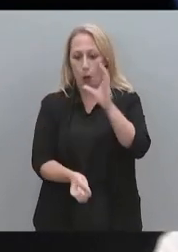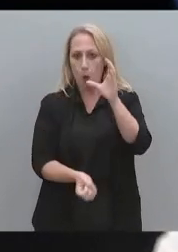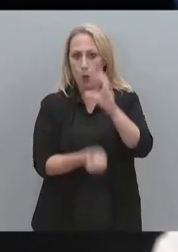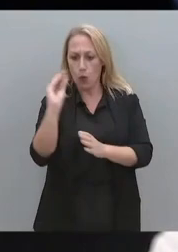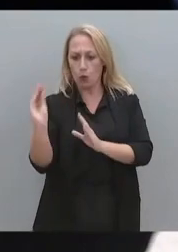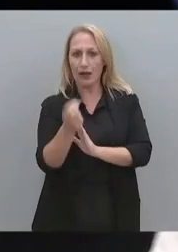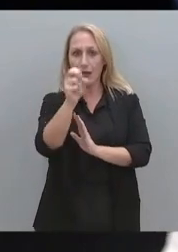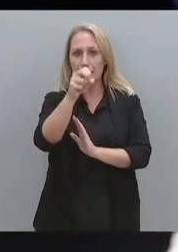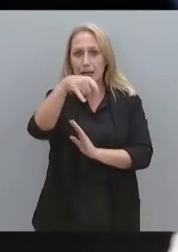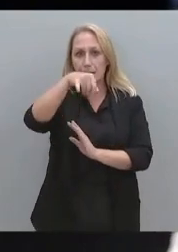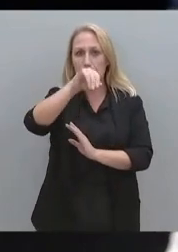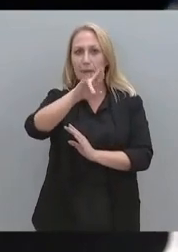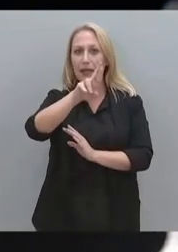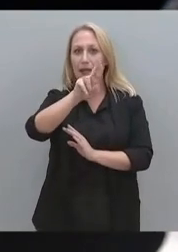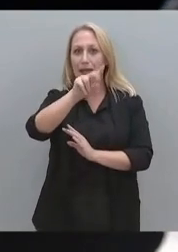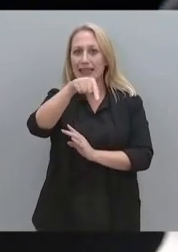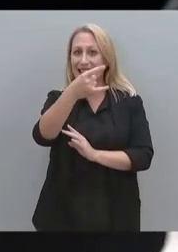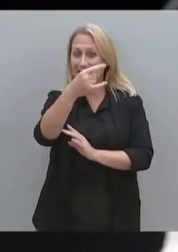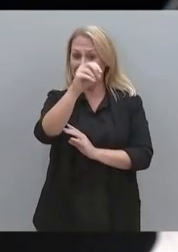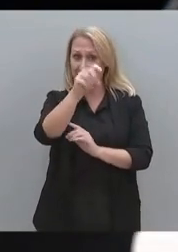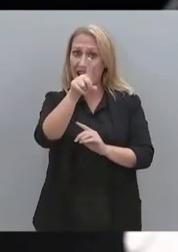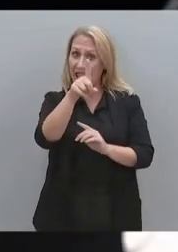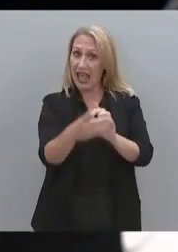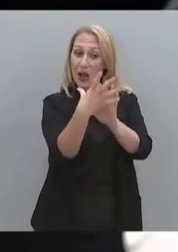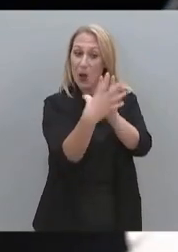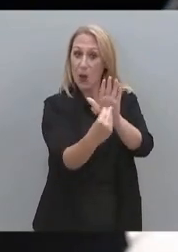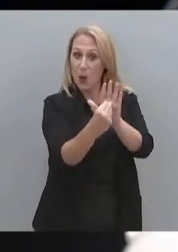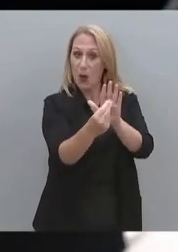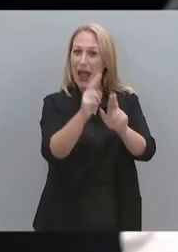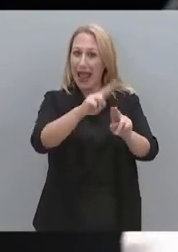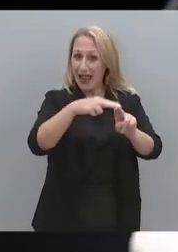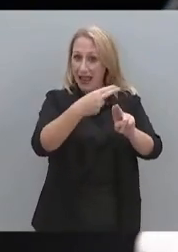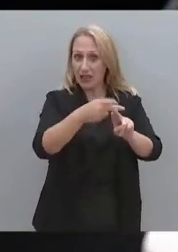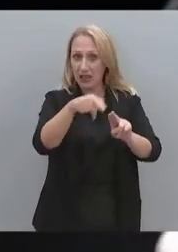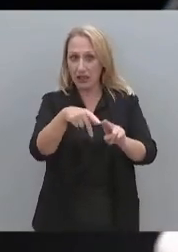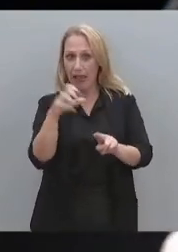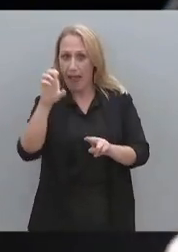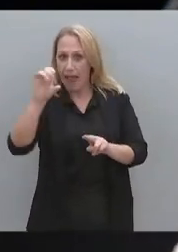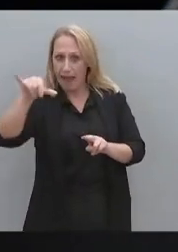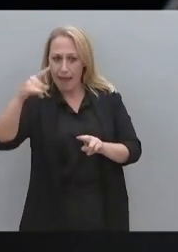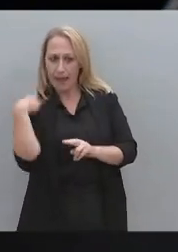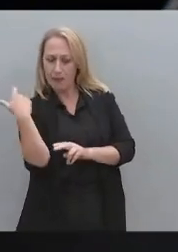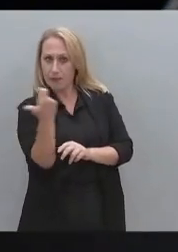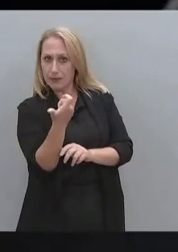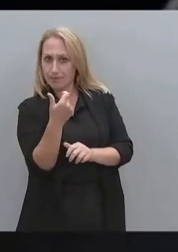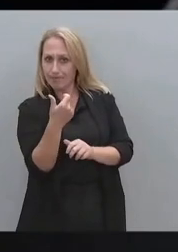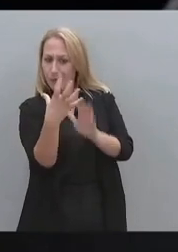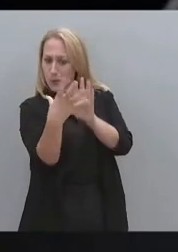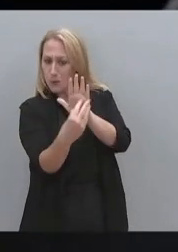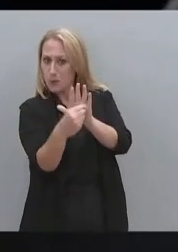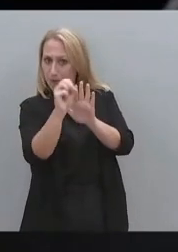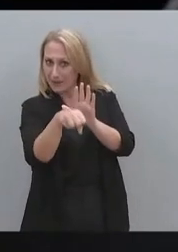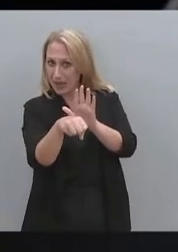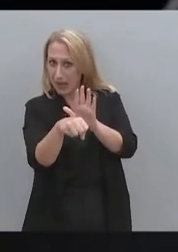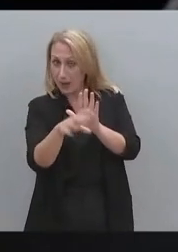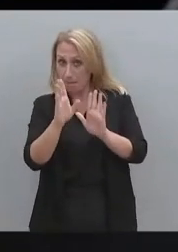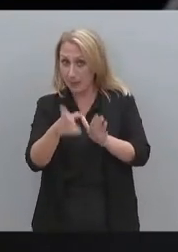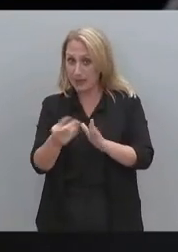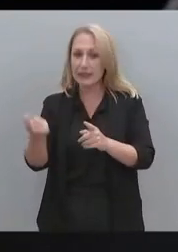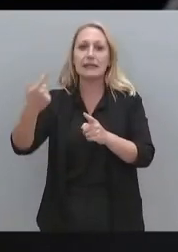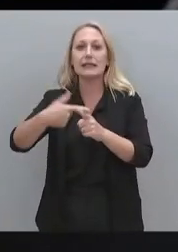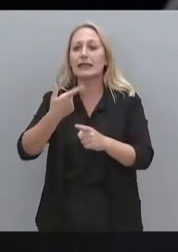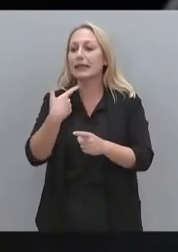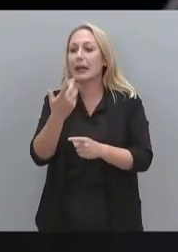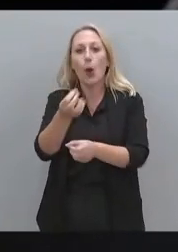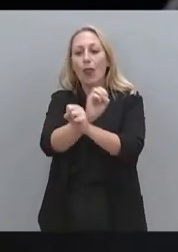ερώτημα, για ποιο λόγο η κυβέρνηση δεν καταργεί τη διάταξη που εμποδίζει την ΑΔΑΕΝ να ενημερώνει τους στόχους παρακολουθήσεων. Και μία